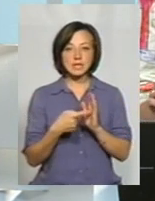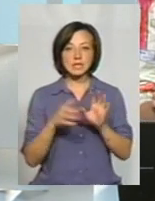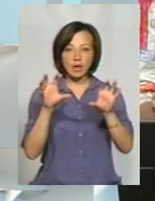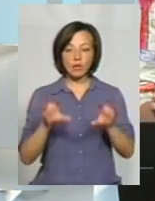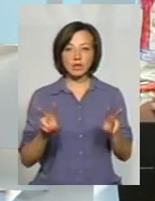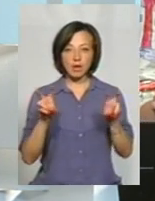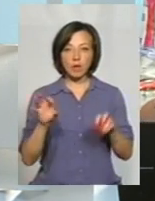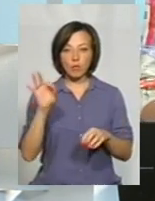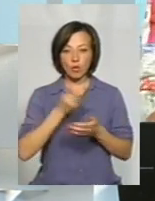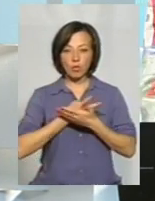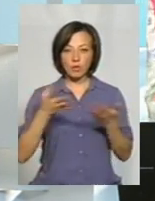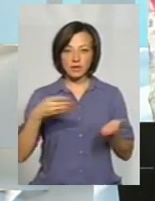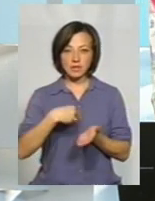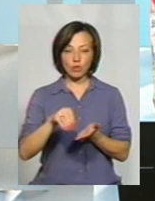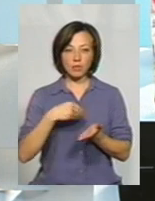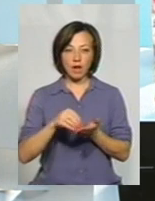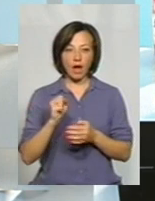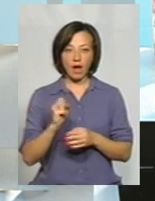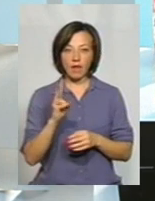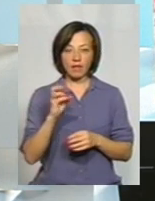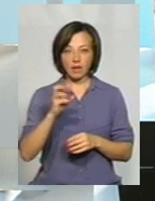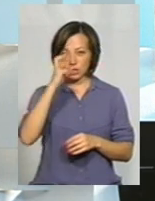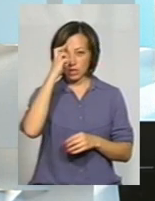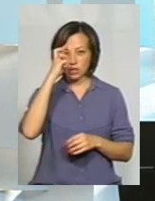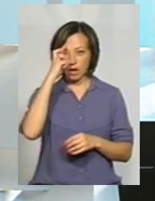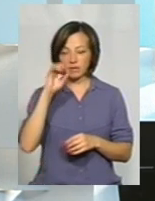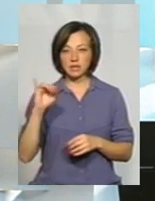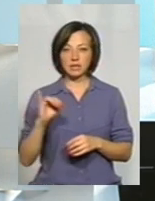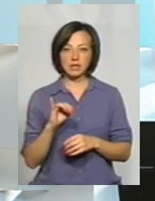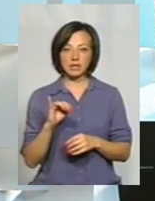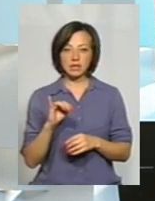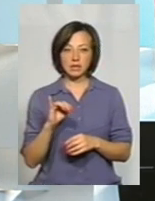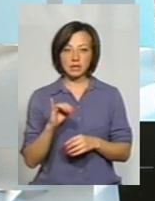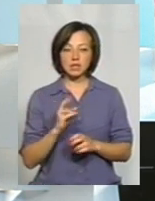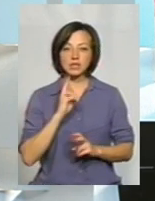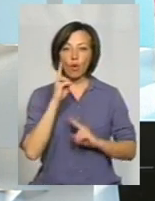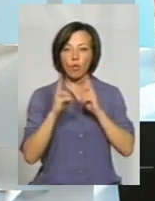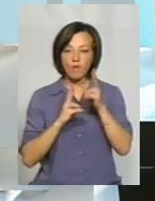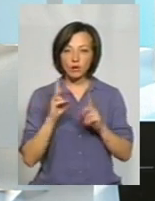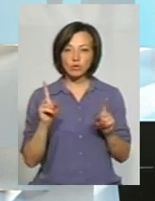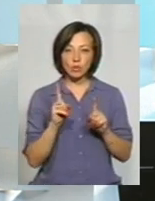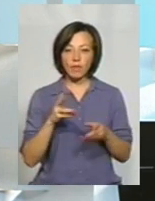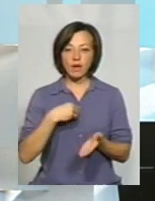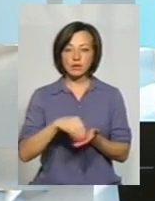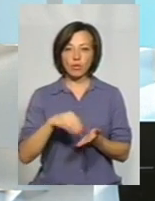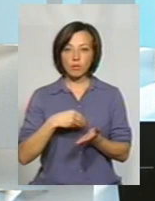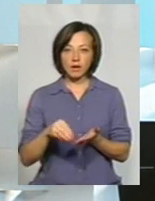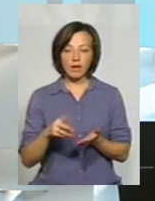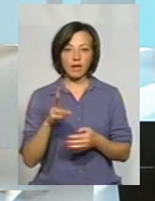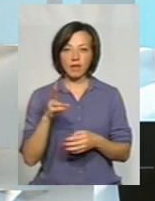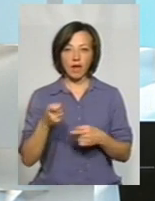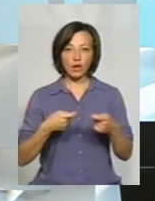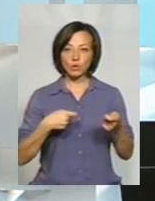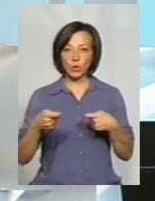називається про публічні закупівлі, а не державні. І зауважує, що на закупівлях майже не